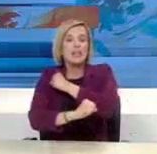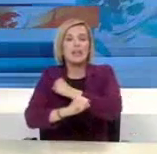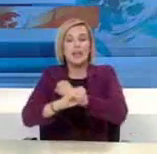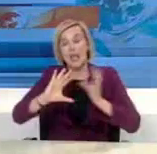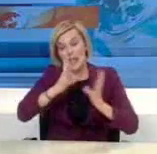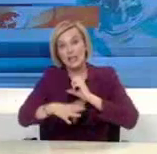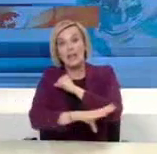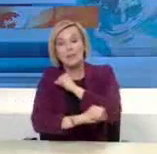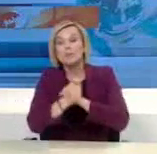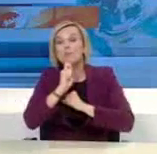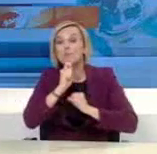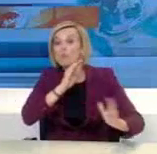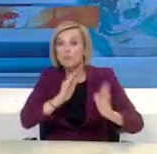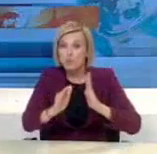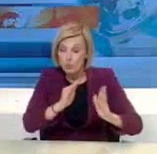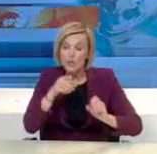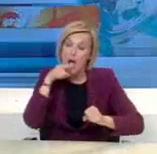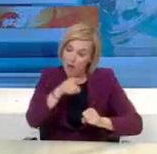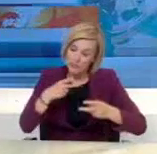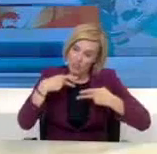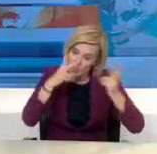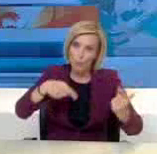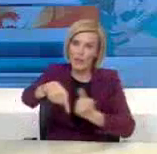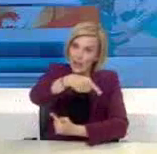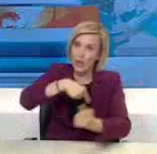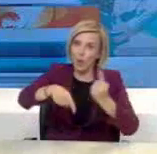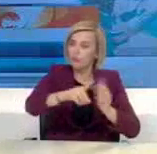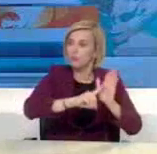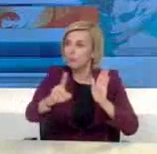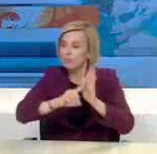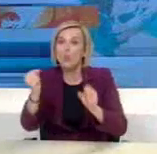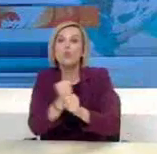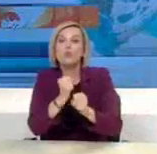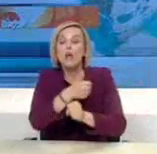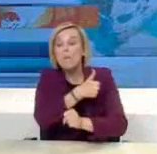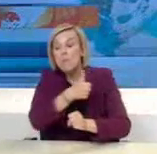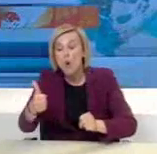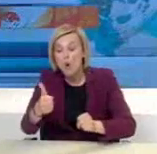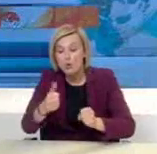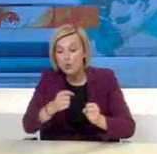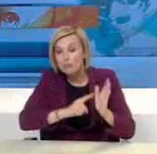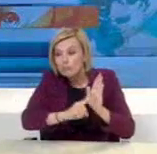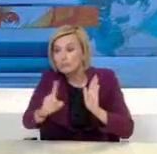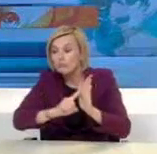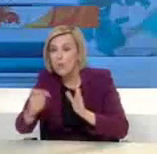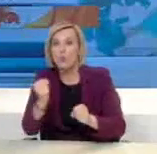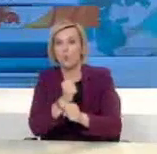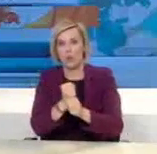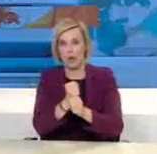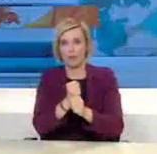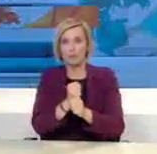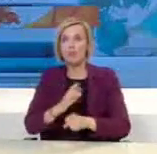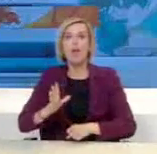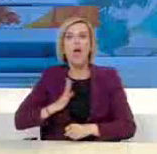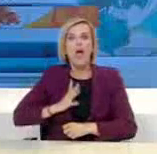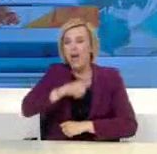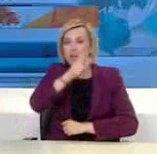Προστασίας και αυστηρά και μόνο για την εκπλήρωση των καθηκόντων τους. Η κυκλοφορία των πολιτών θα επιτρέπεται για τους